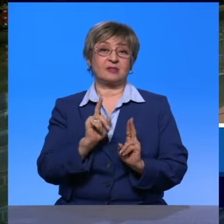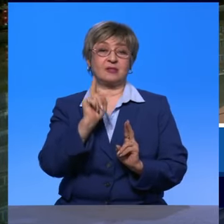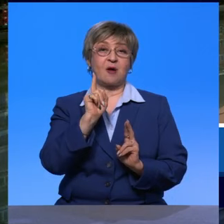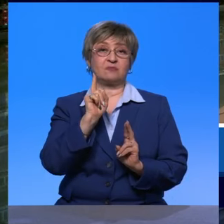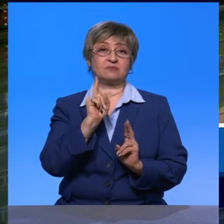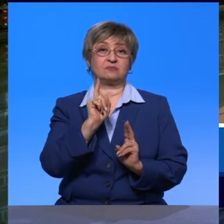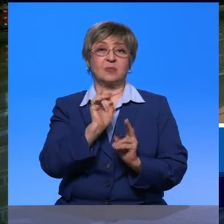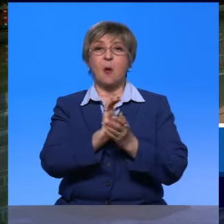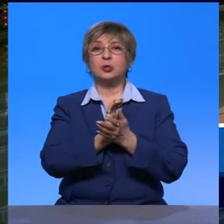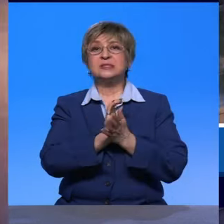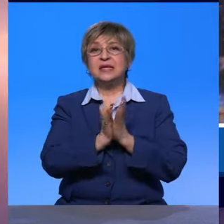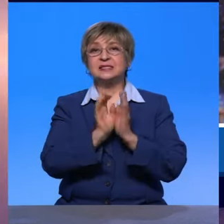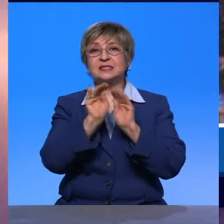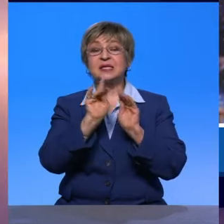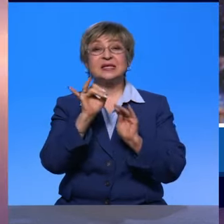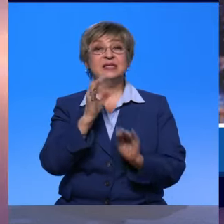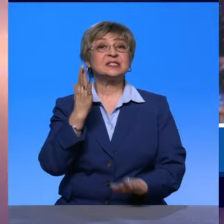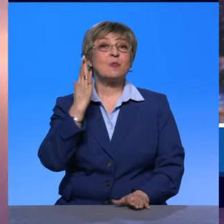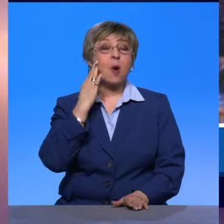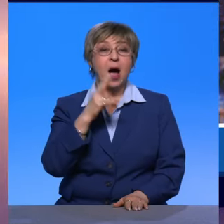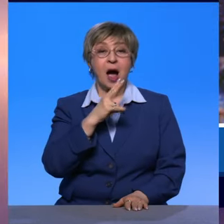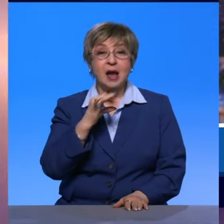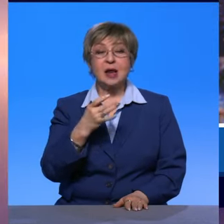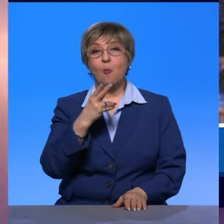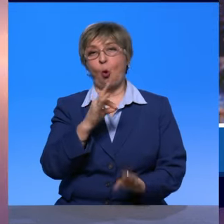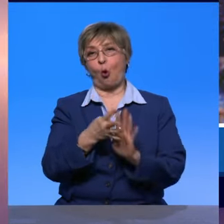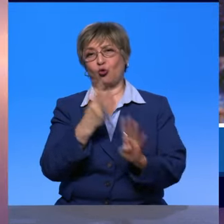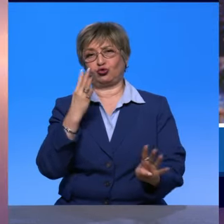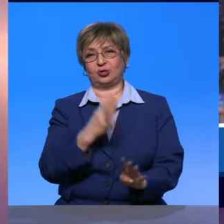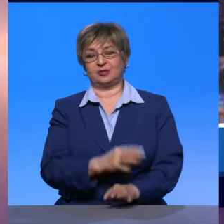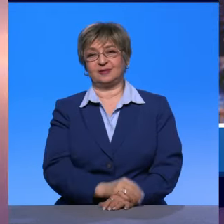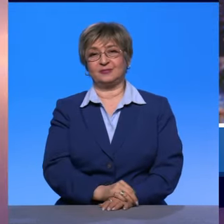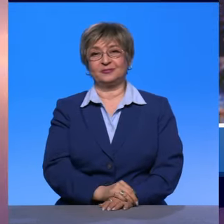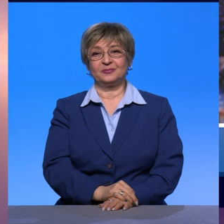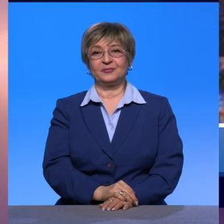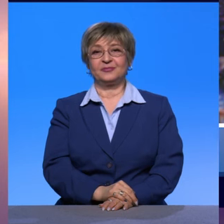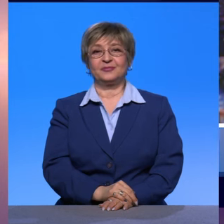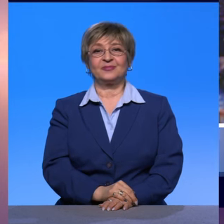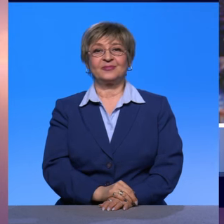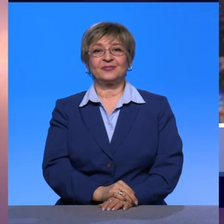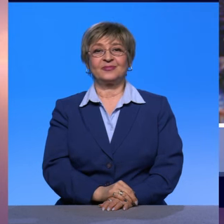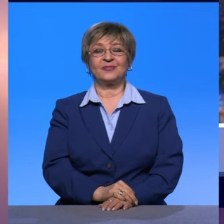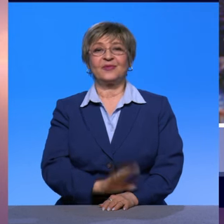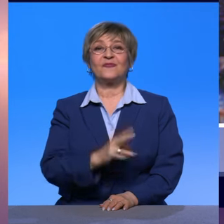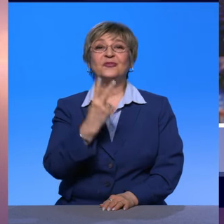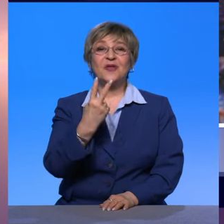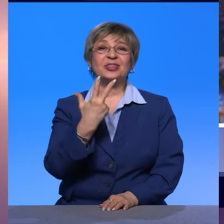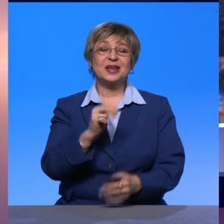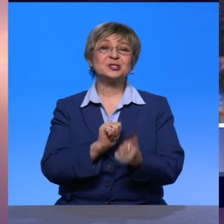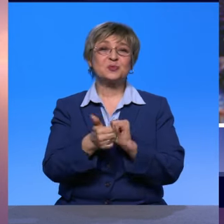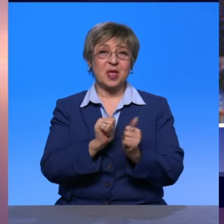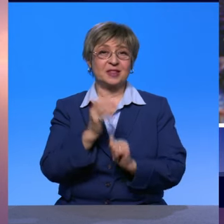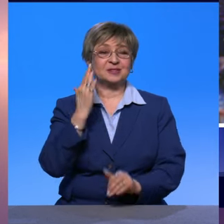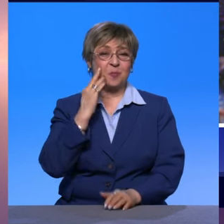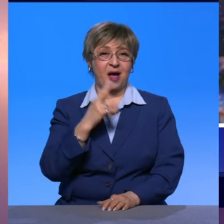доходило до того, что спали, так скажем, по очереди. То есть в две-три смены. То есть там